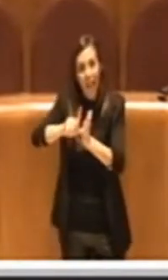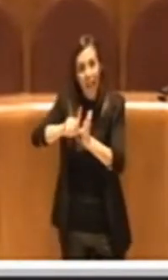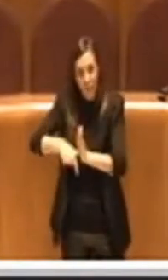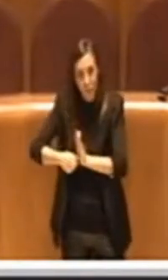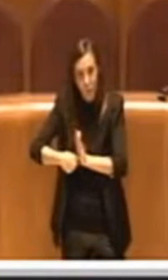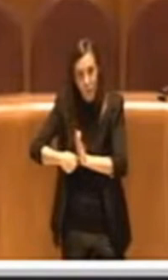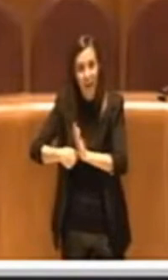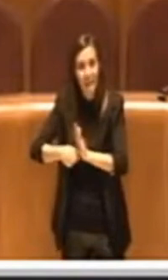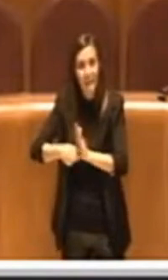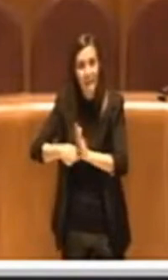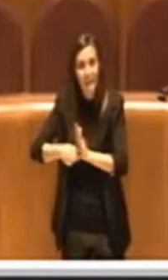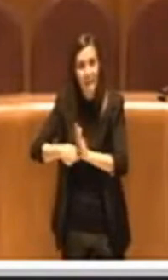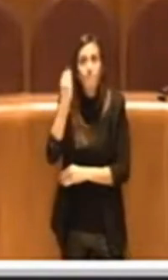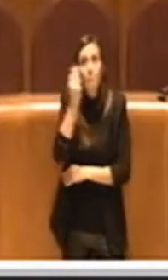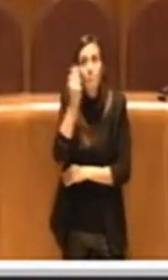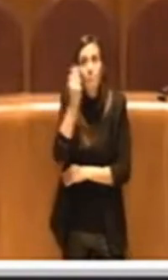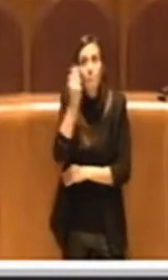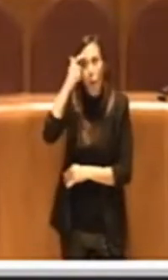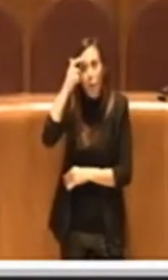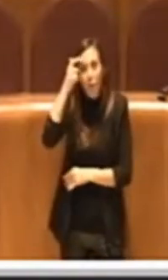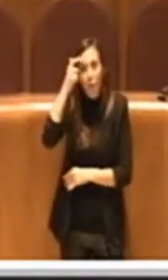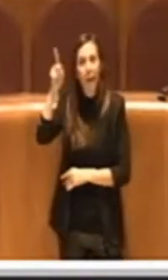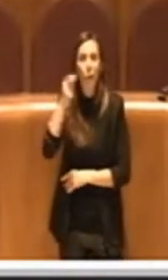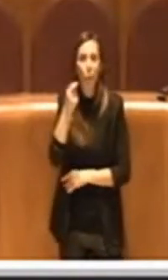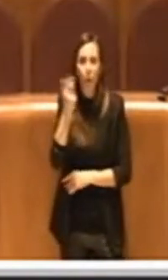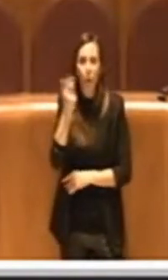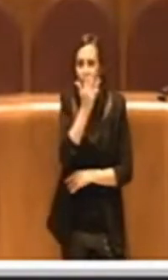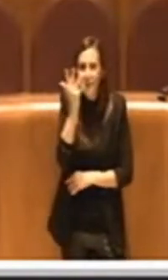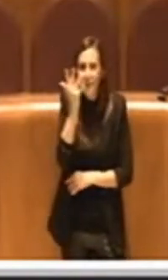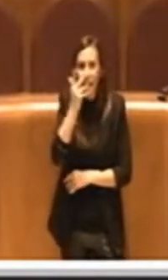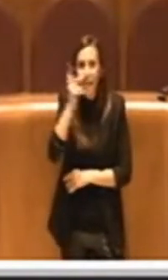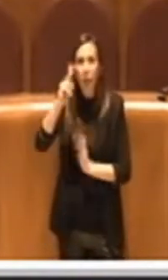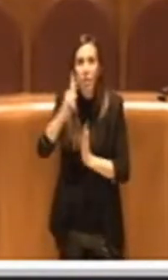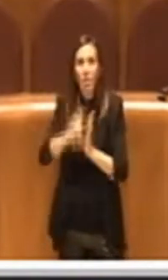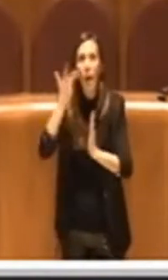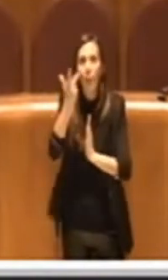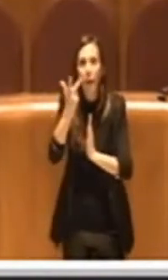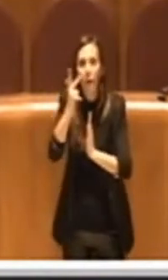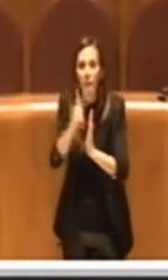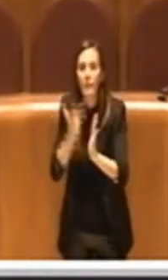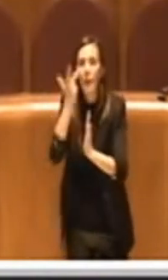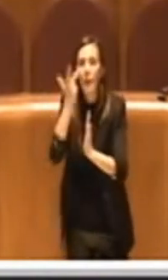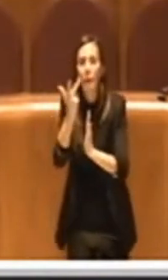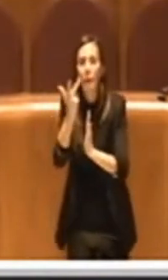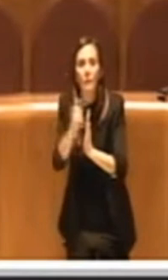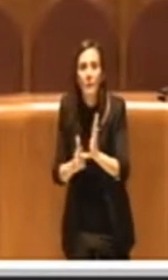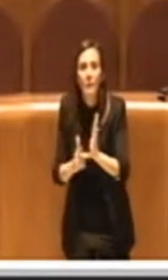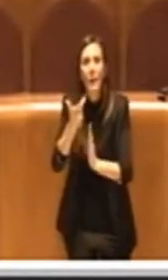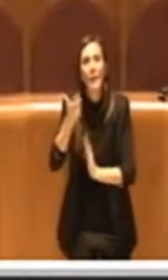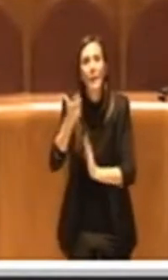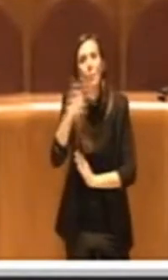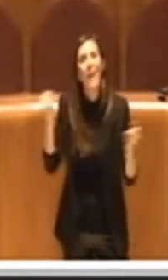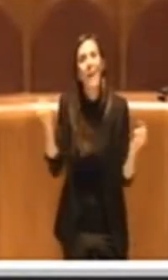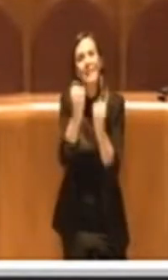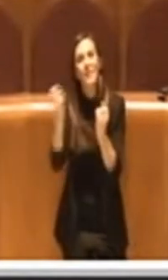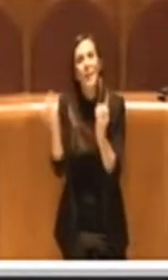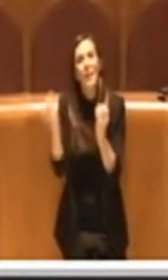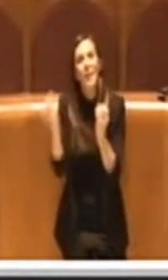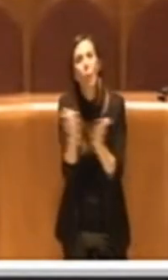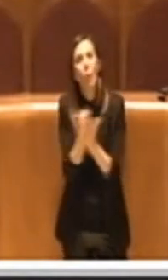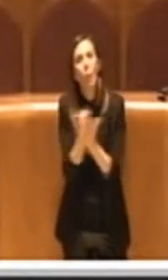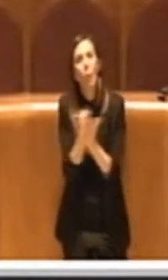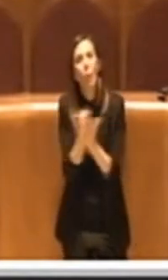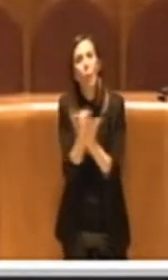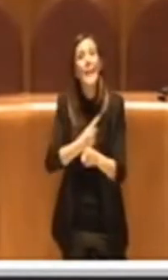Secondo me il Governo sta sbagliando a fare delle deroghe di tre mesi in tre mesi, perché le attività produttive hanno una necessità